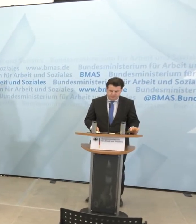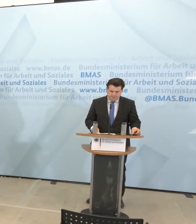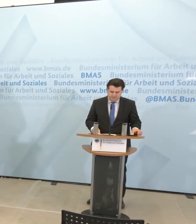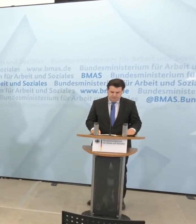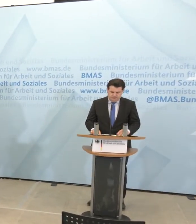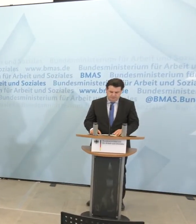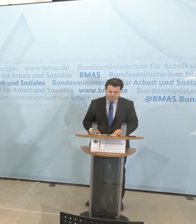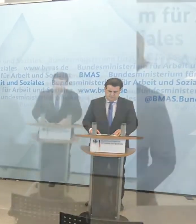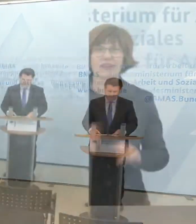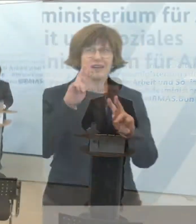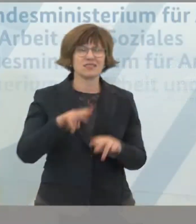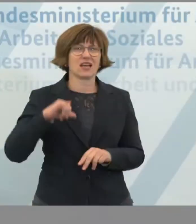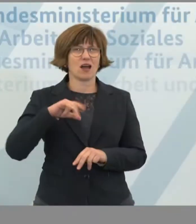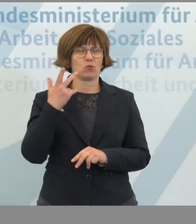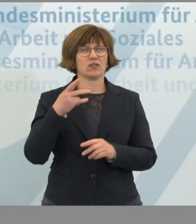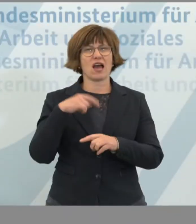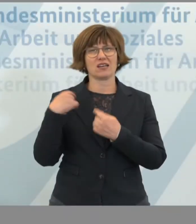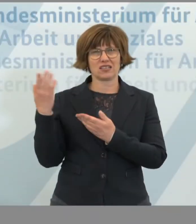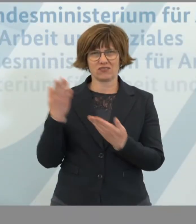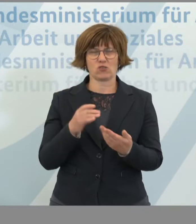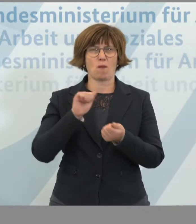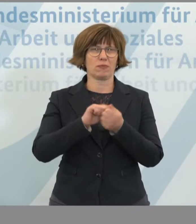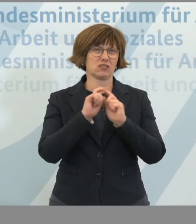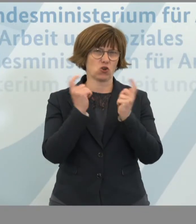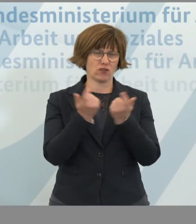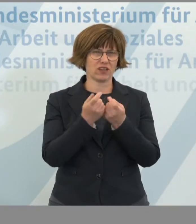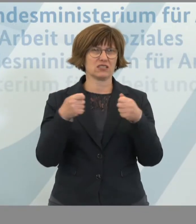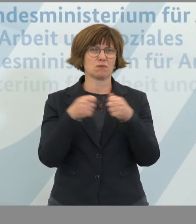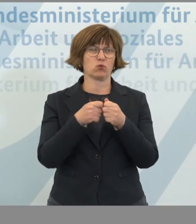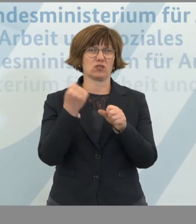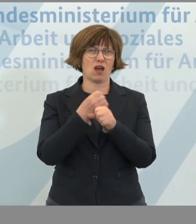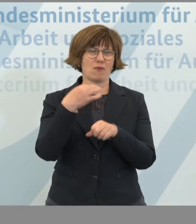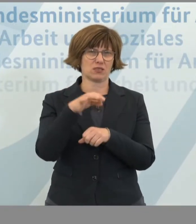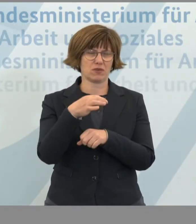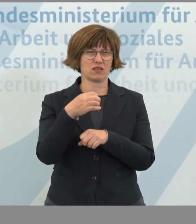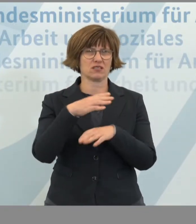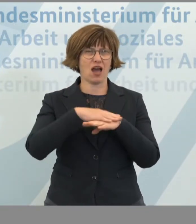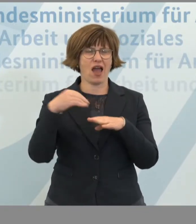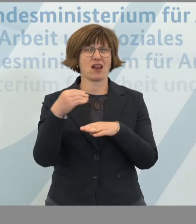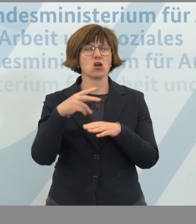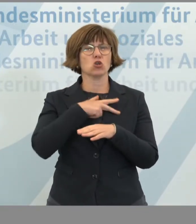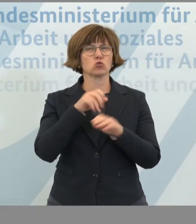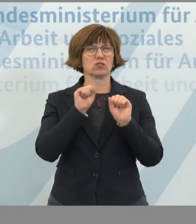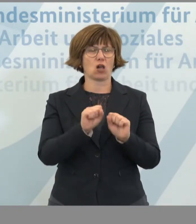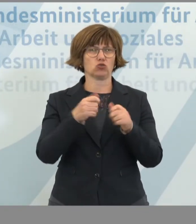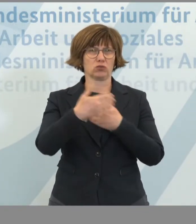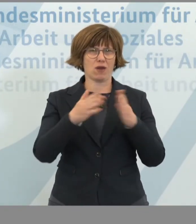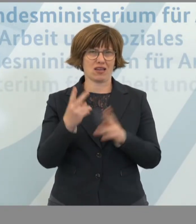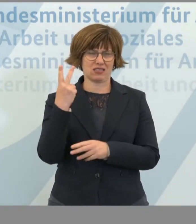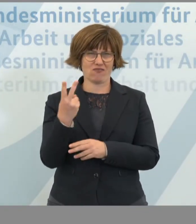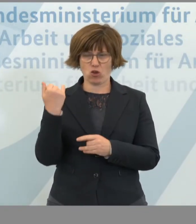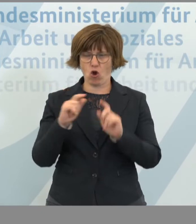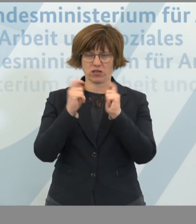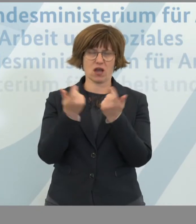Meine sehr geehrten Damen und Herren, herzlich willkommen zur heutigen Pressekonferenz vom Bundesarbeitsminister Hubertus Haidt zum Sozialschutzpaket 2, was heute im Kabinett